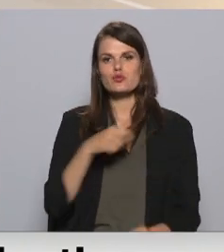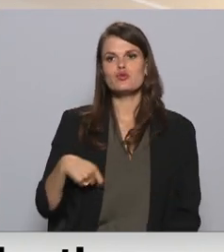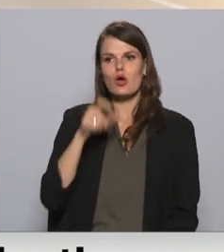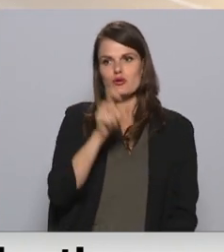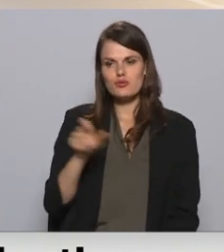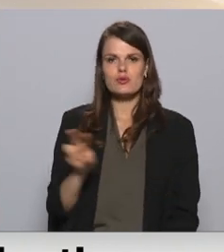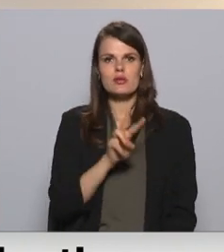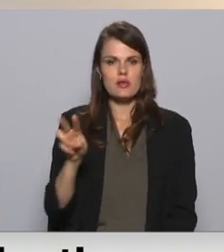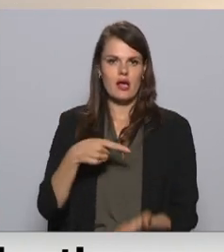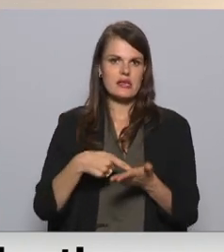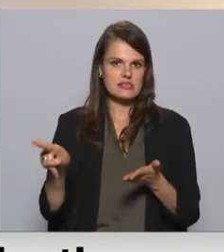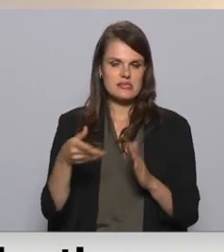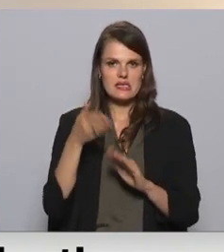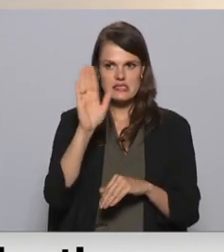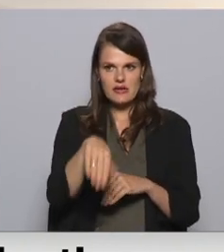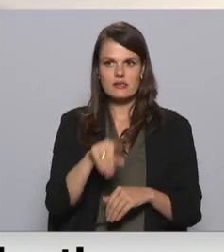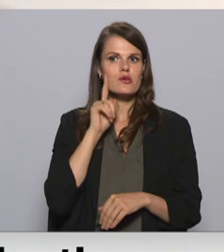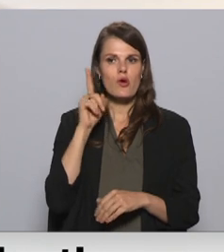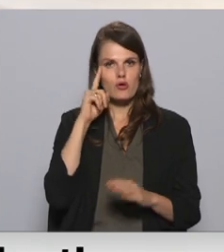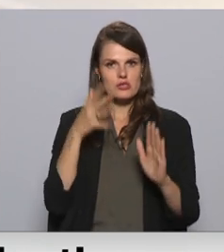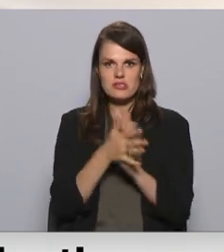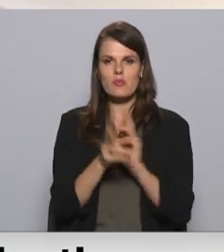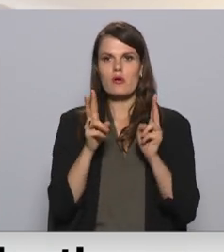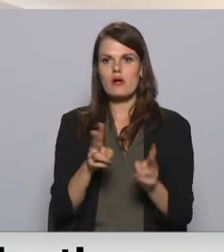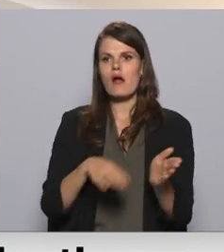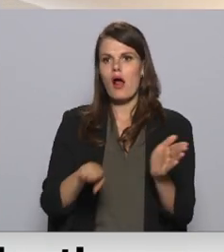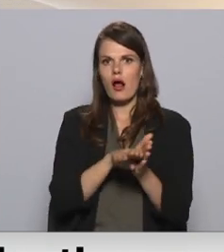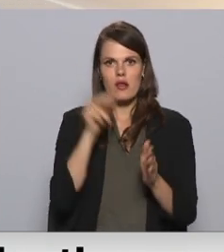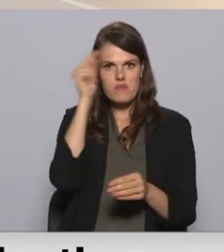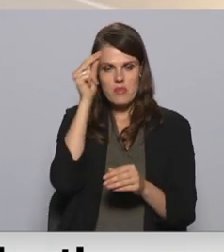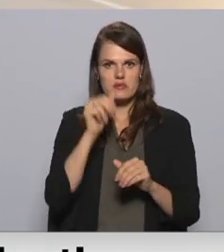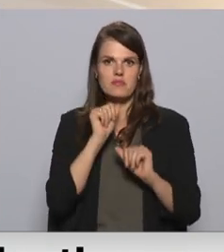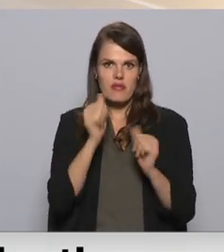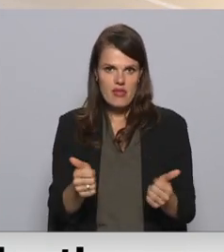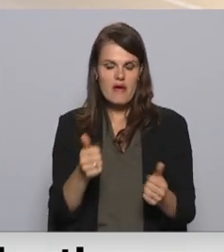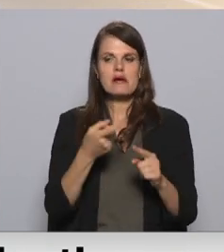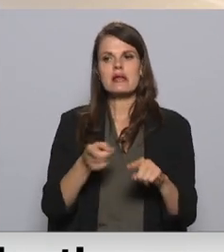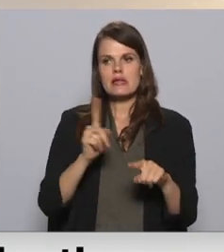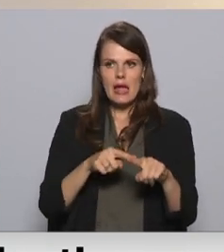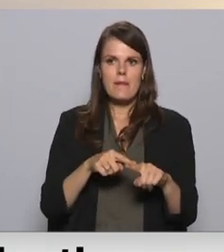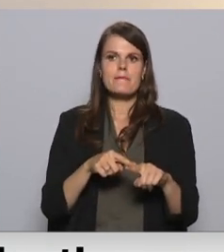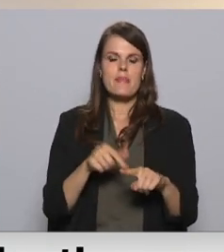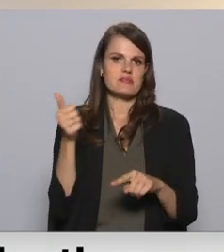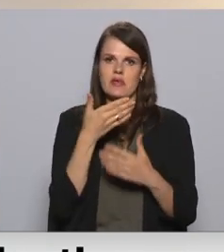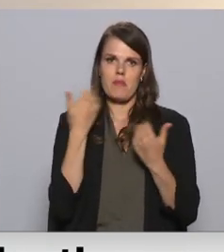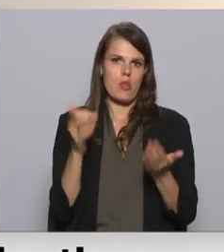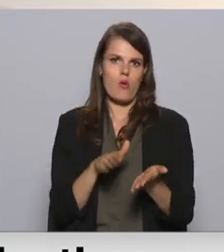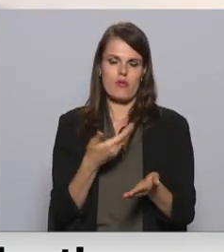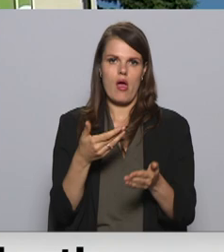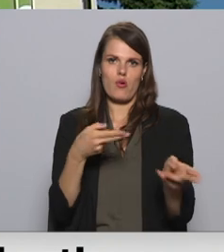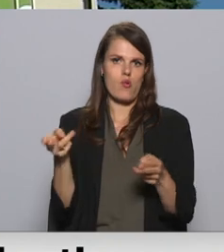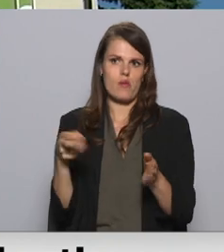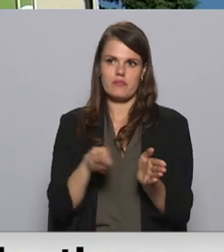jaunieši sapratuši, ka viņi nevar klātienē studijās būt. Līdz ar to viņi nav jāizist, ar ko